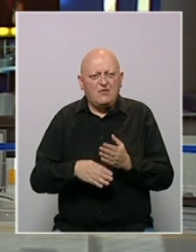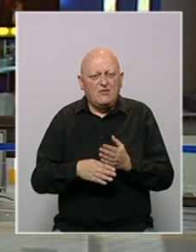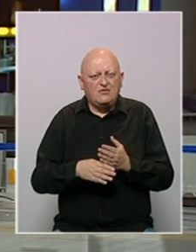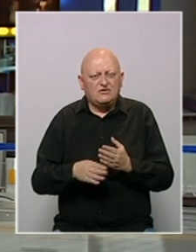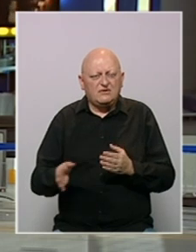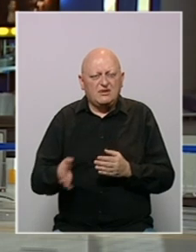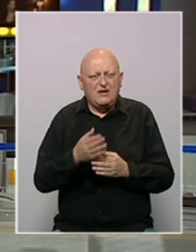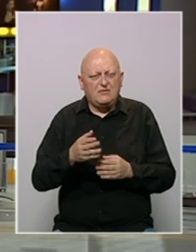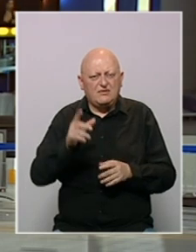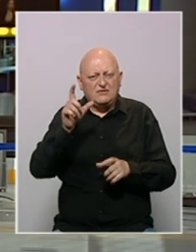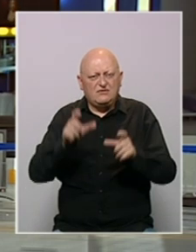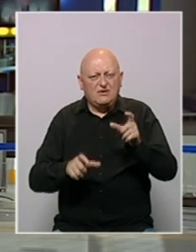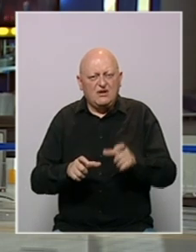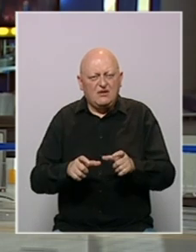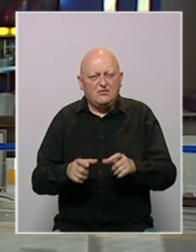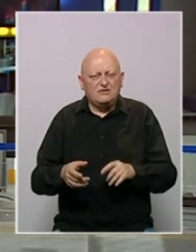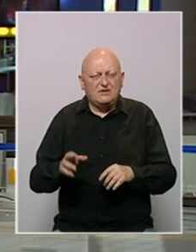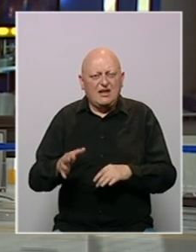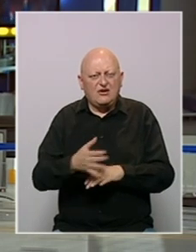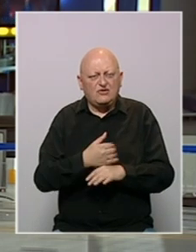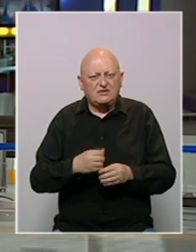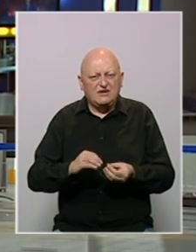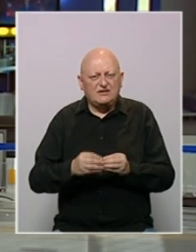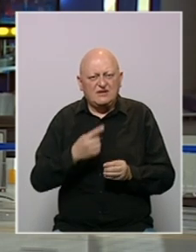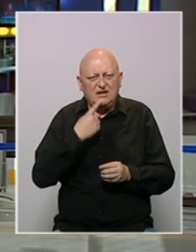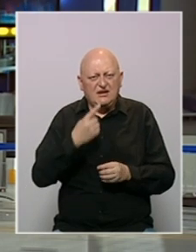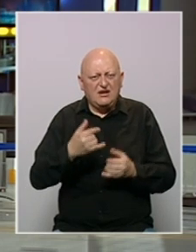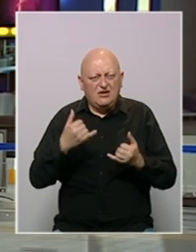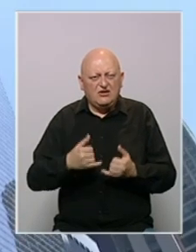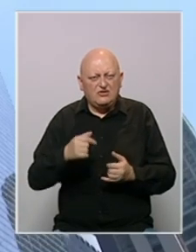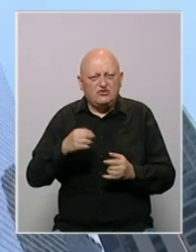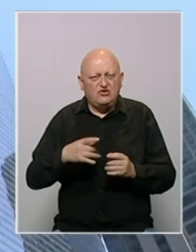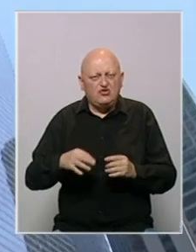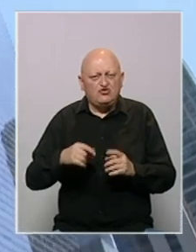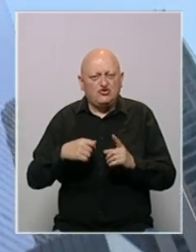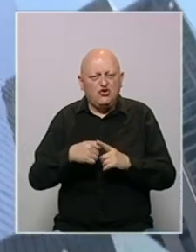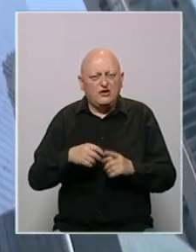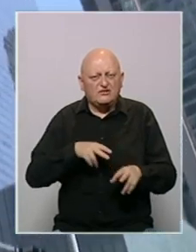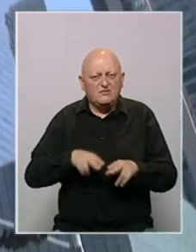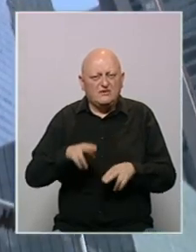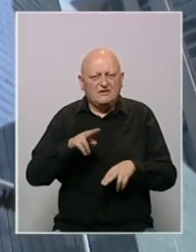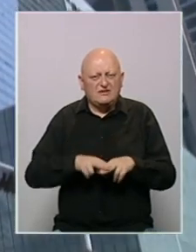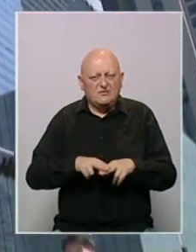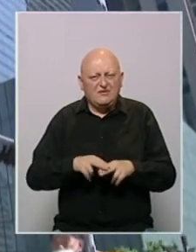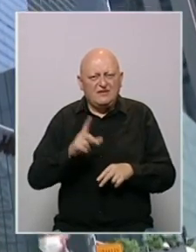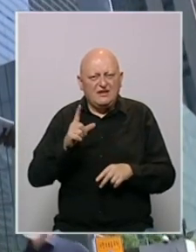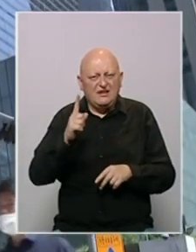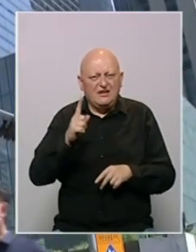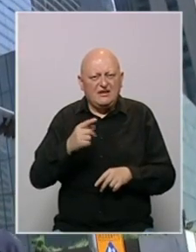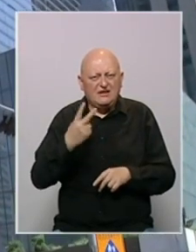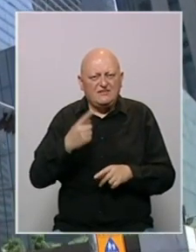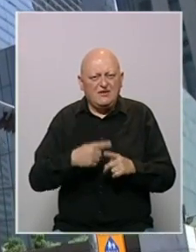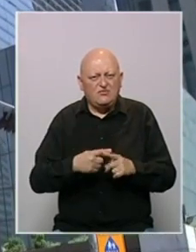kako bi pomogao u prevazilaženju nacionalne ekonomske krize, saopštilo je danas Južno-Korejsko ministarstvo pravde.